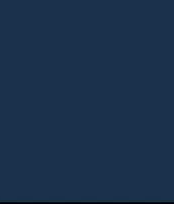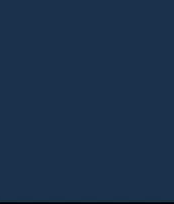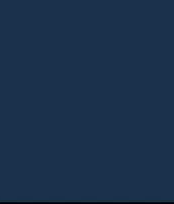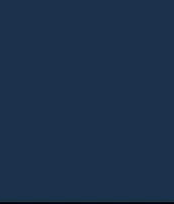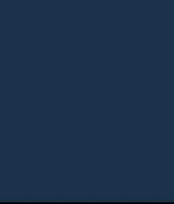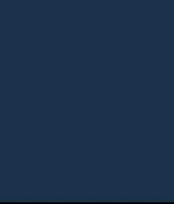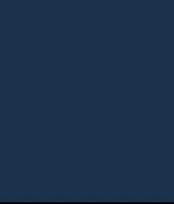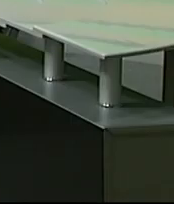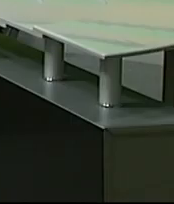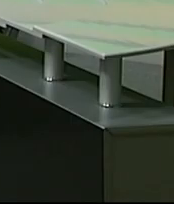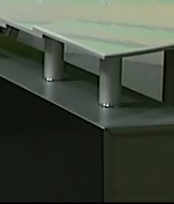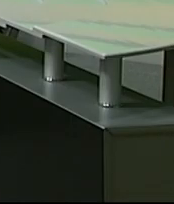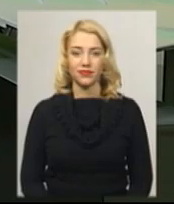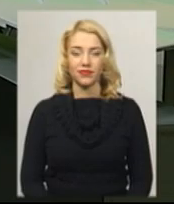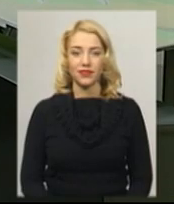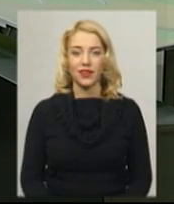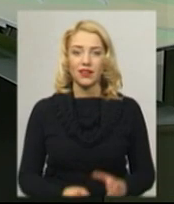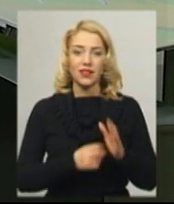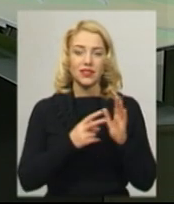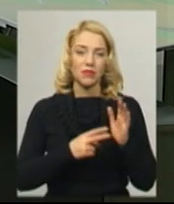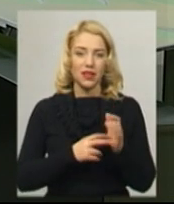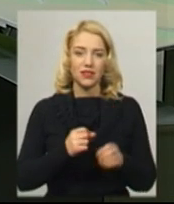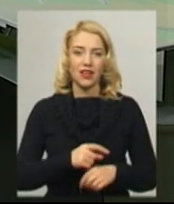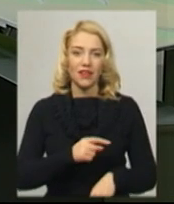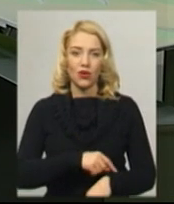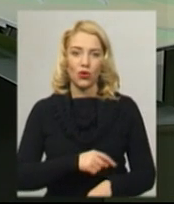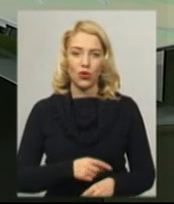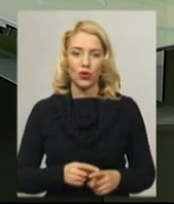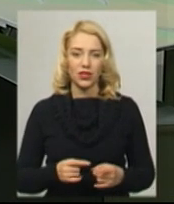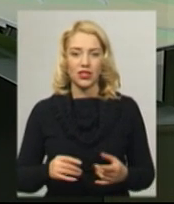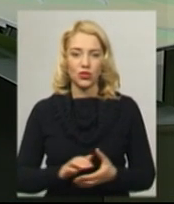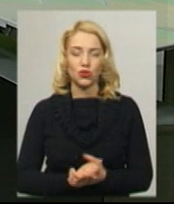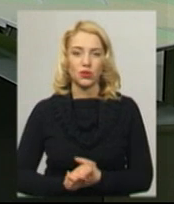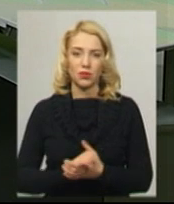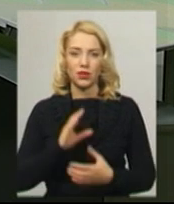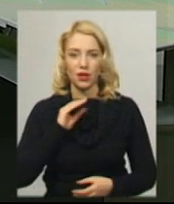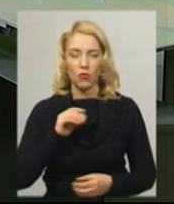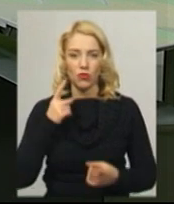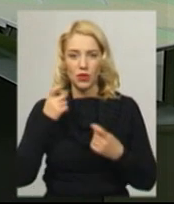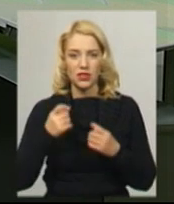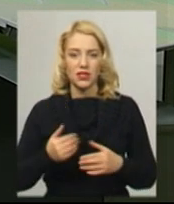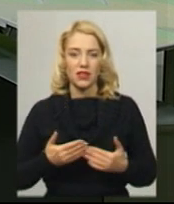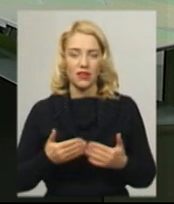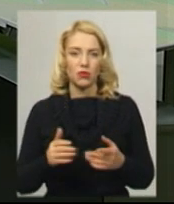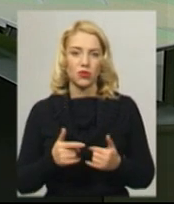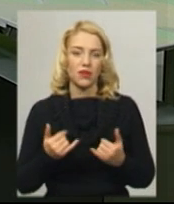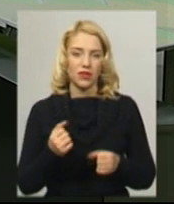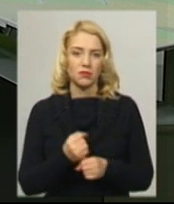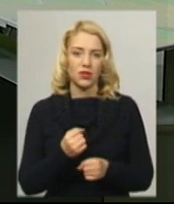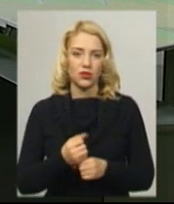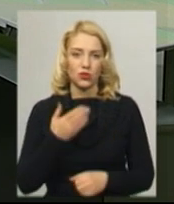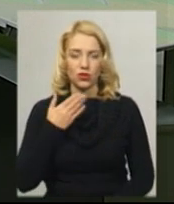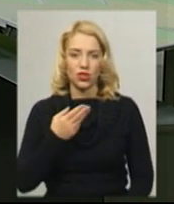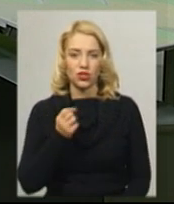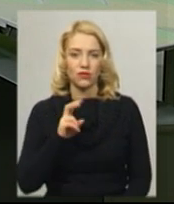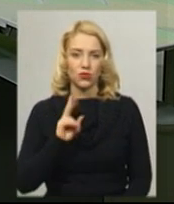Музика 17.00 на годиннику в ефірі Суспільного мовника, інформаційний випуск. У студії для вас працює ведуча Катерина